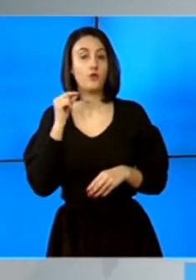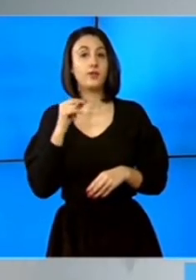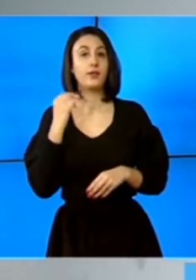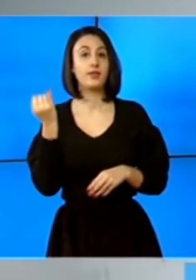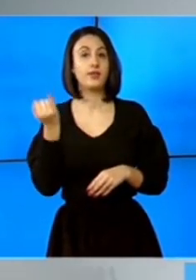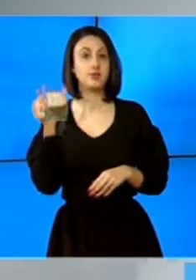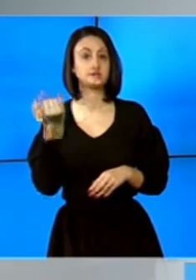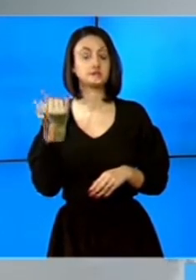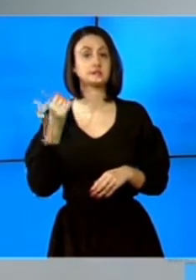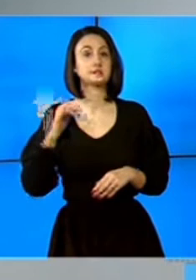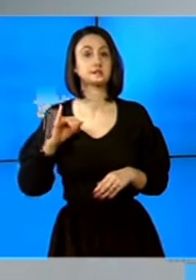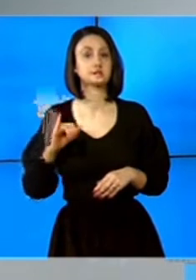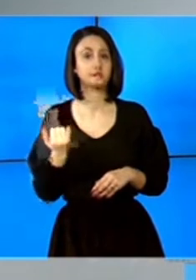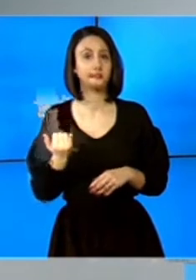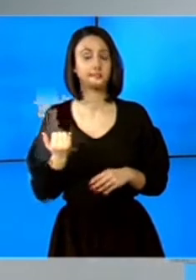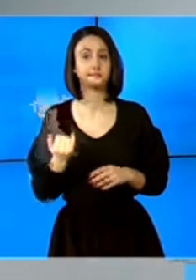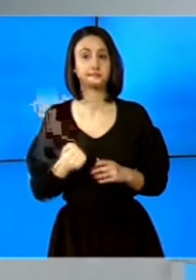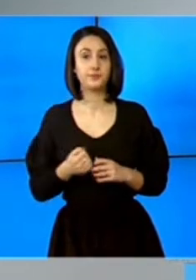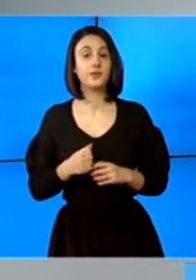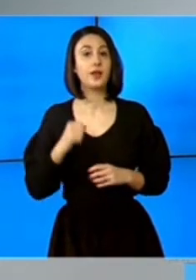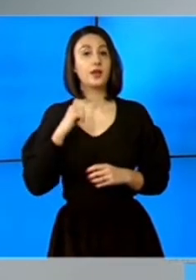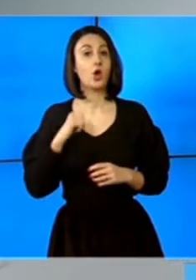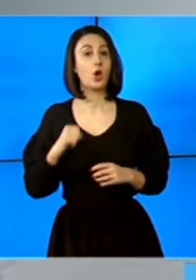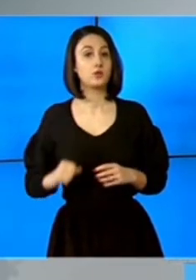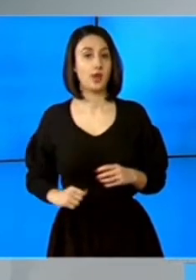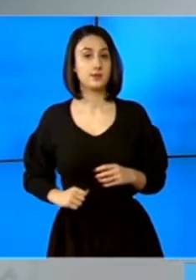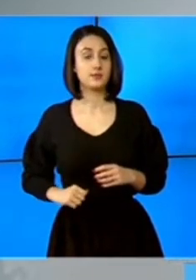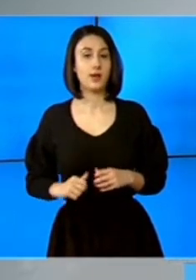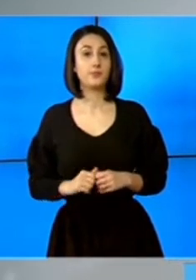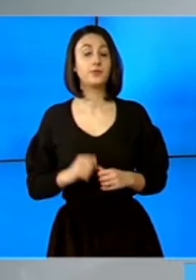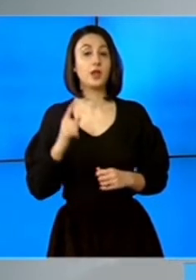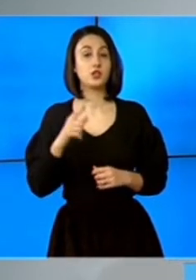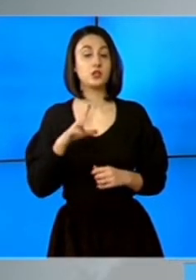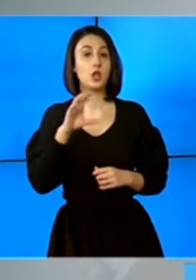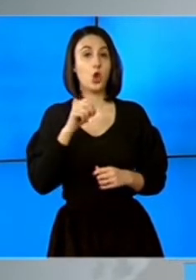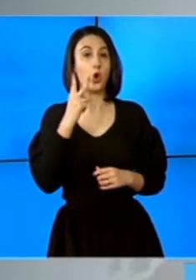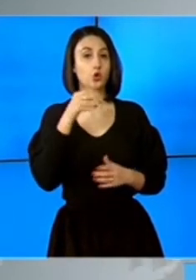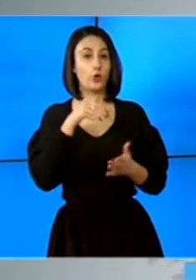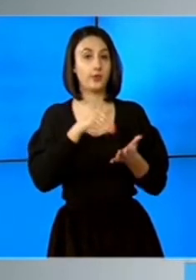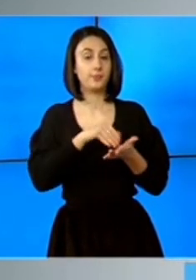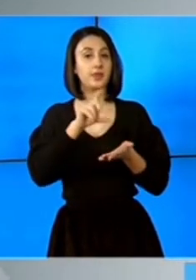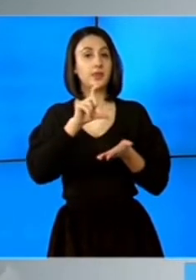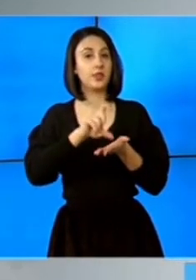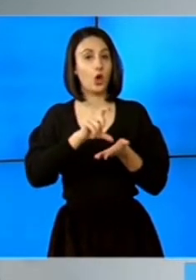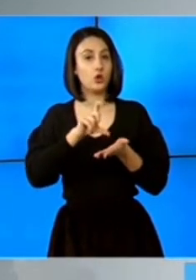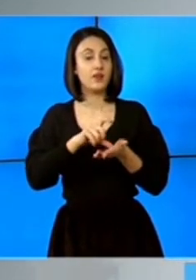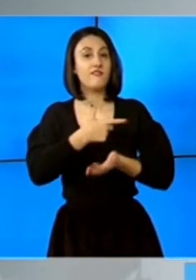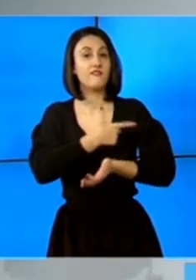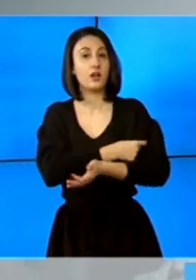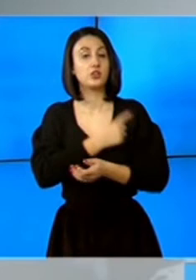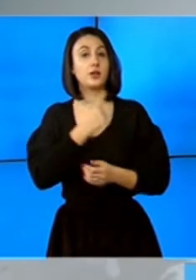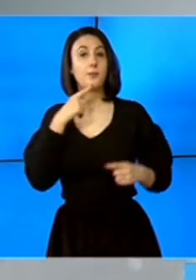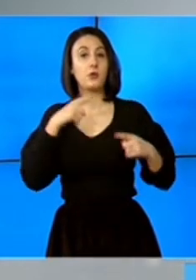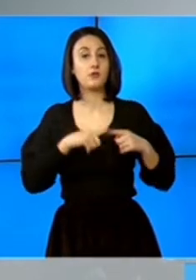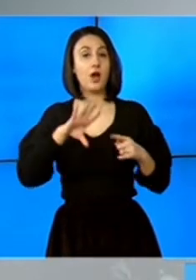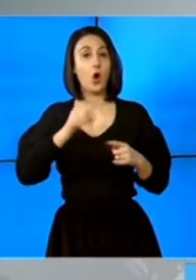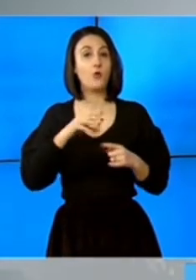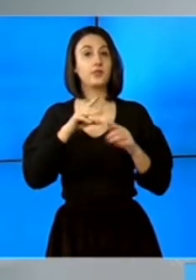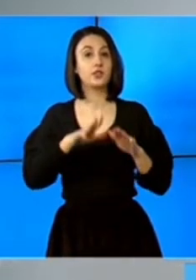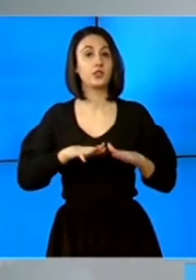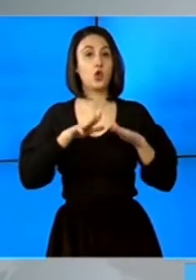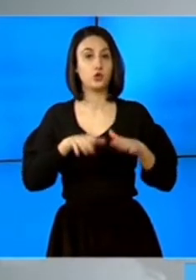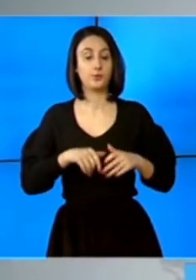Iași și constanța aceste 92.000 de doze de vaccin împotriva COVID-19